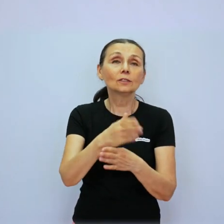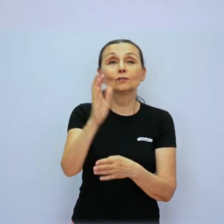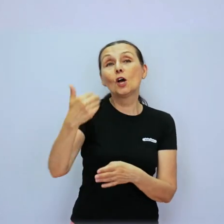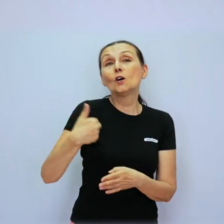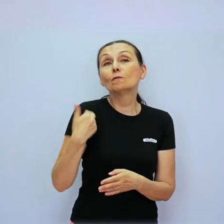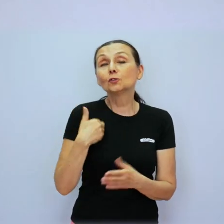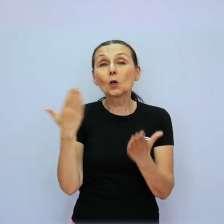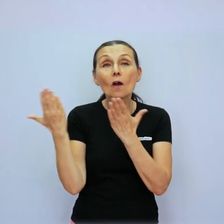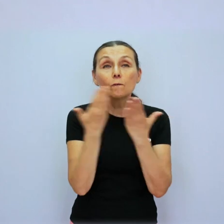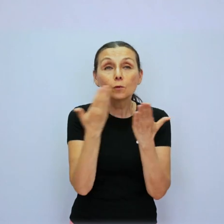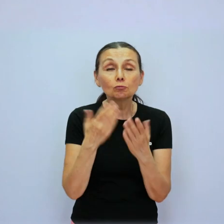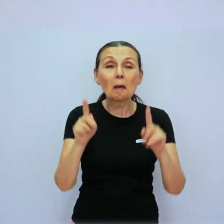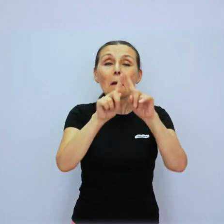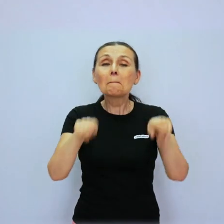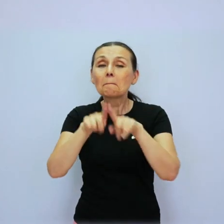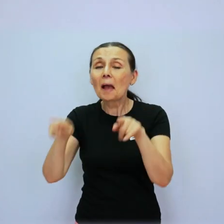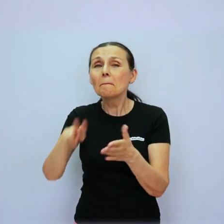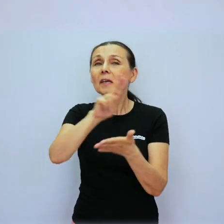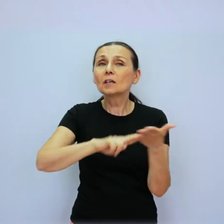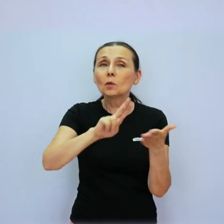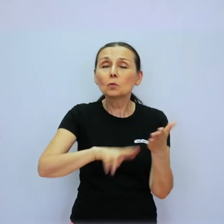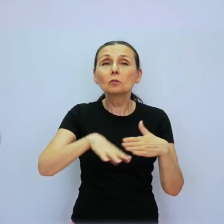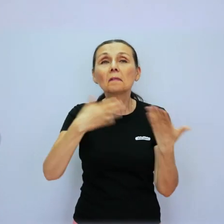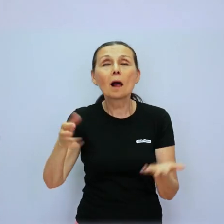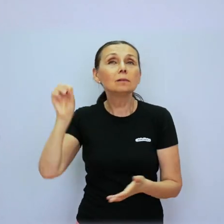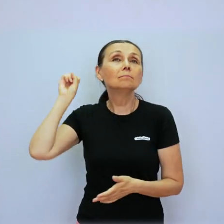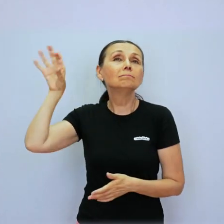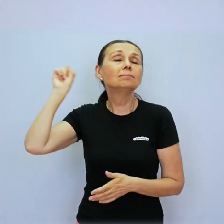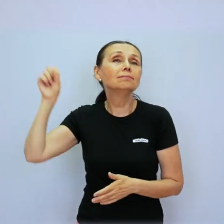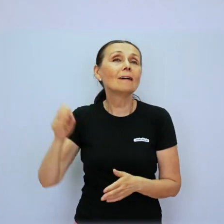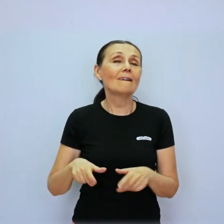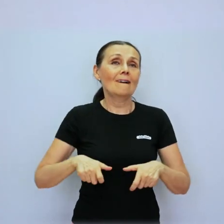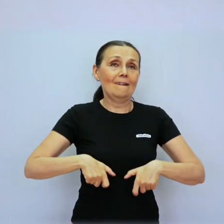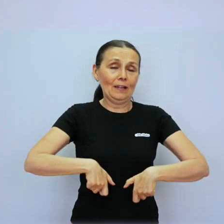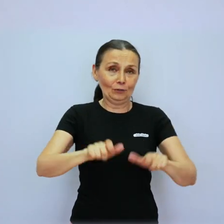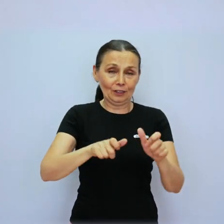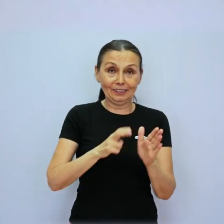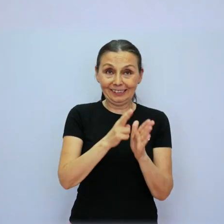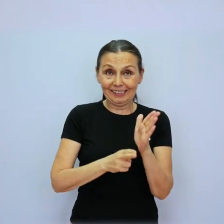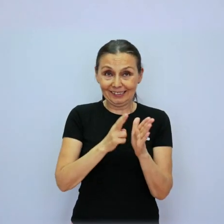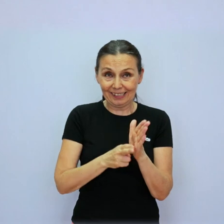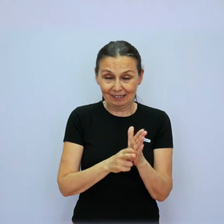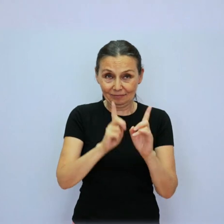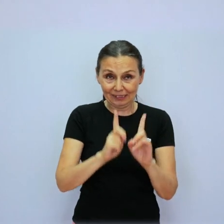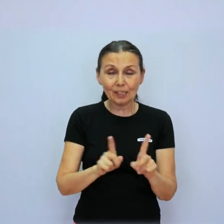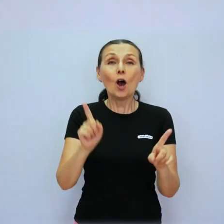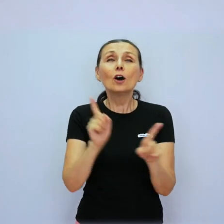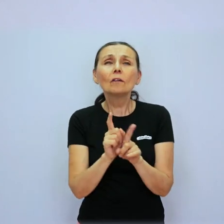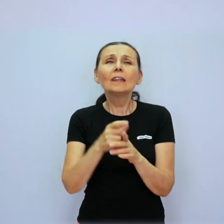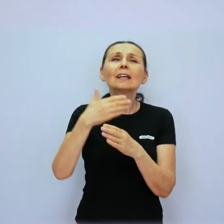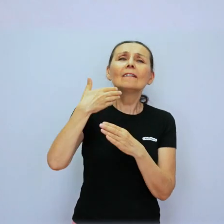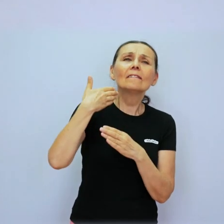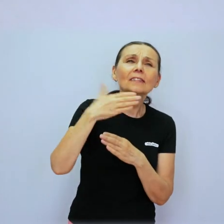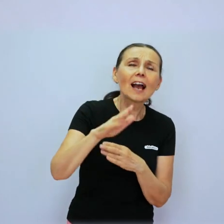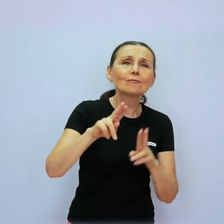pomôcť napríklad s učivom v škole, s papiermi na úrade či s hláseniami na železnícni štancie. Všade